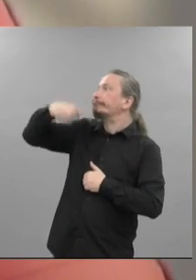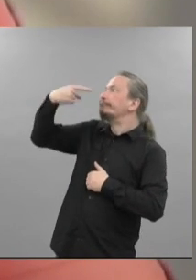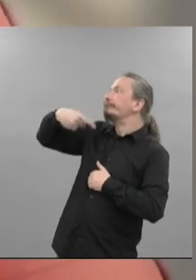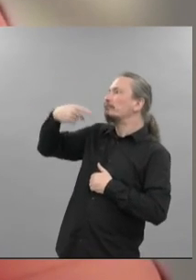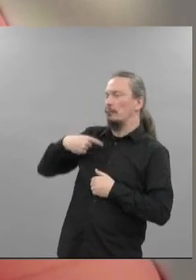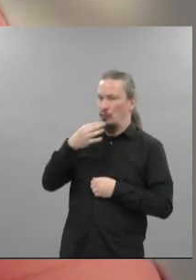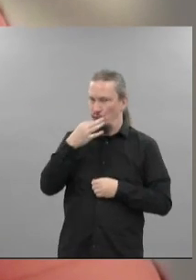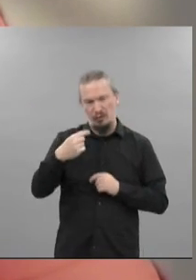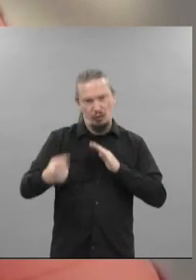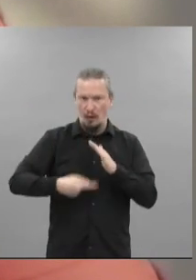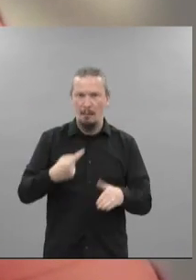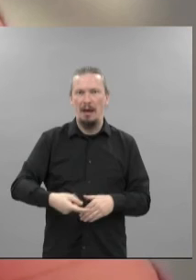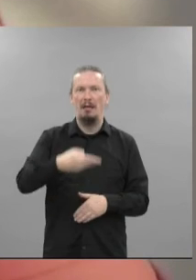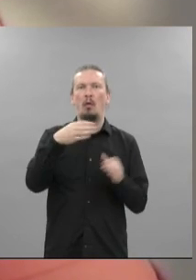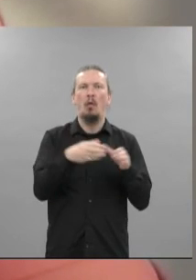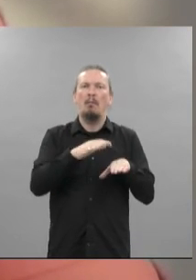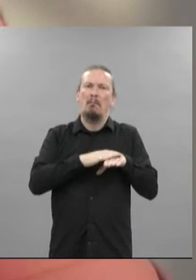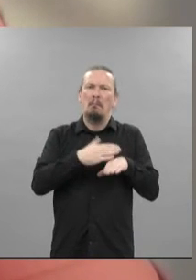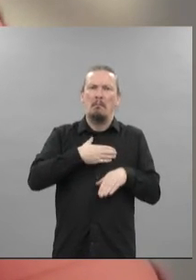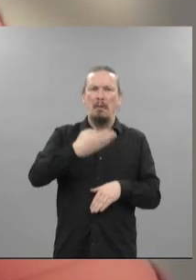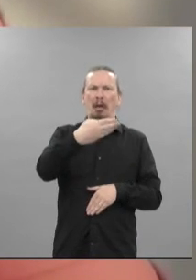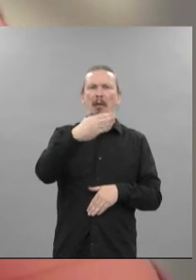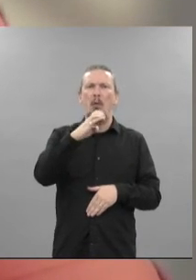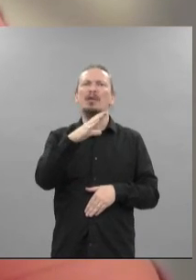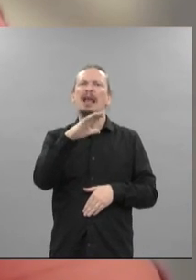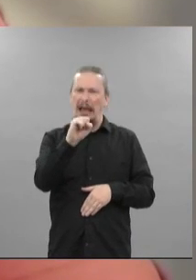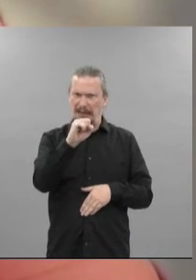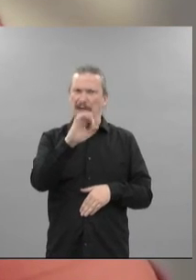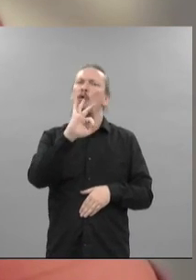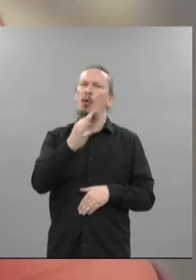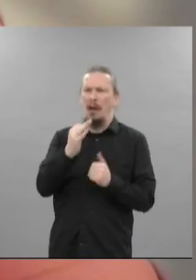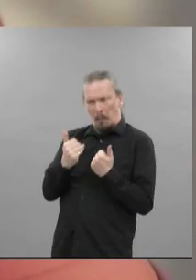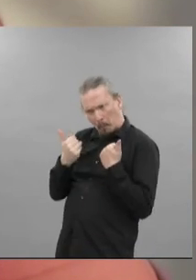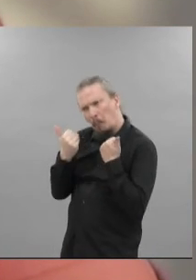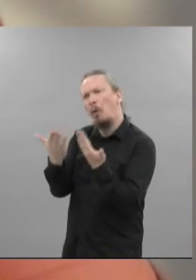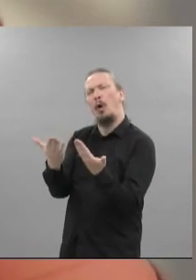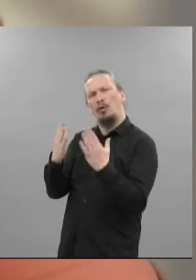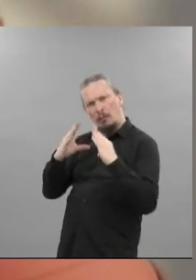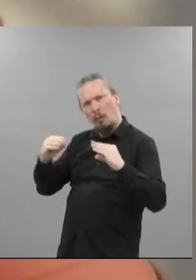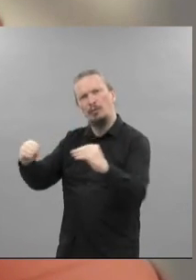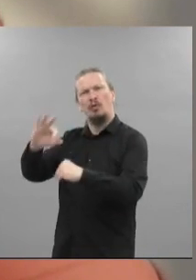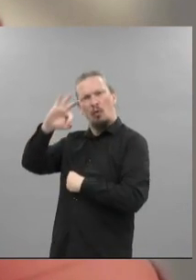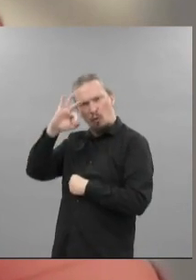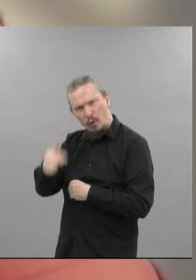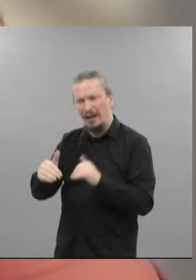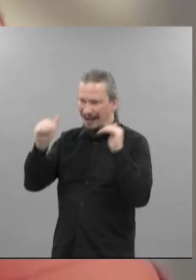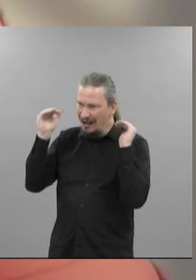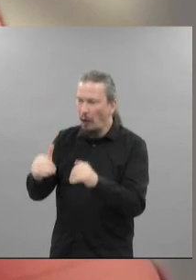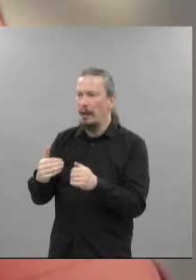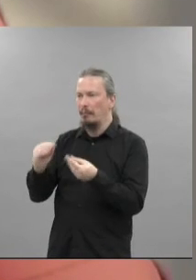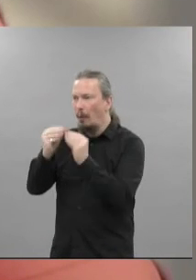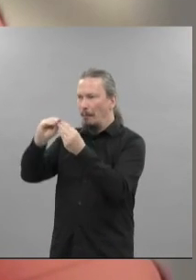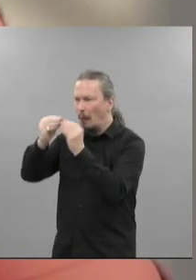Métropole écologiste citoyenne et solidaire sera force de propositions concrètes et pragmatiques, et ceci malgré tous ses écueils.